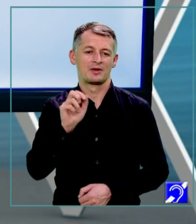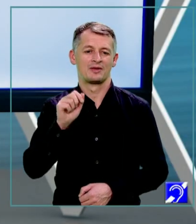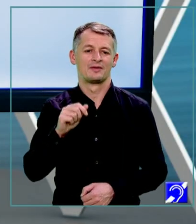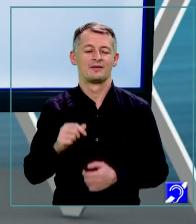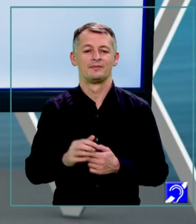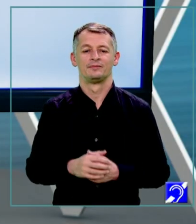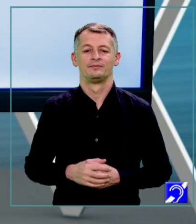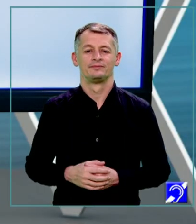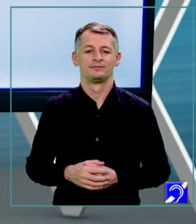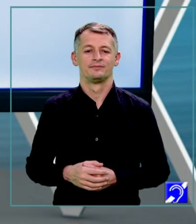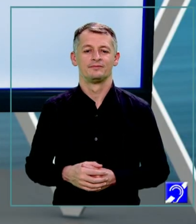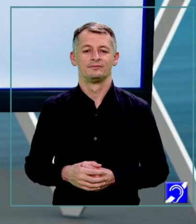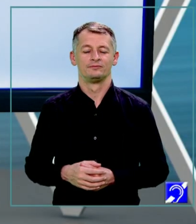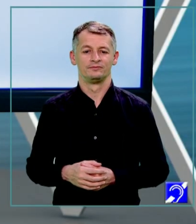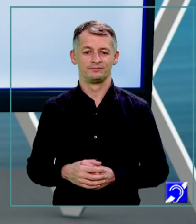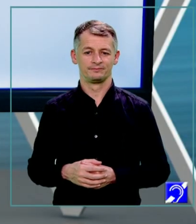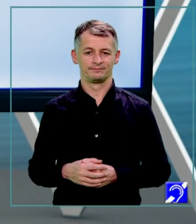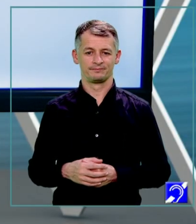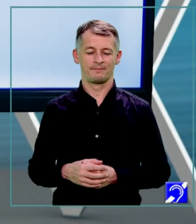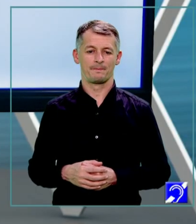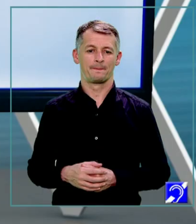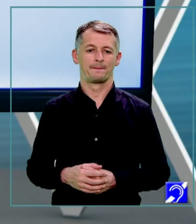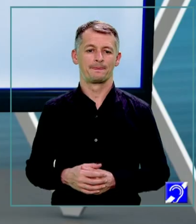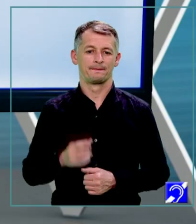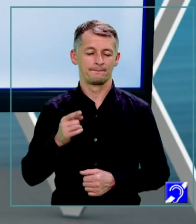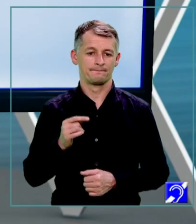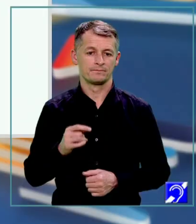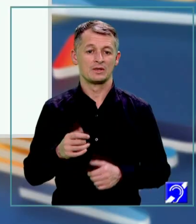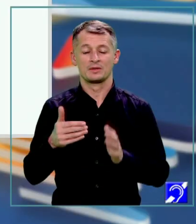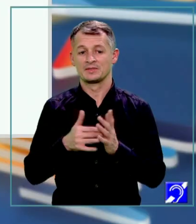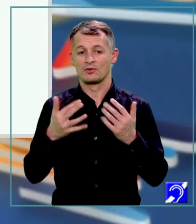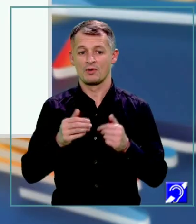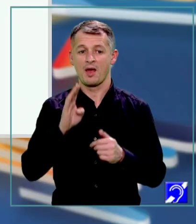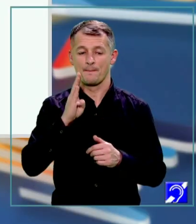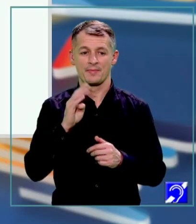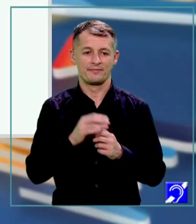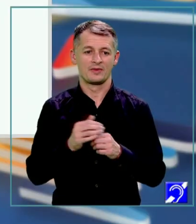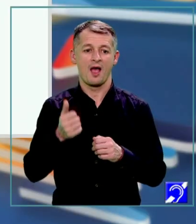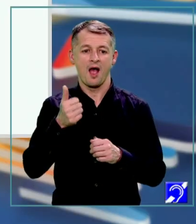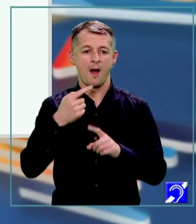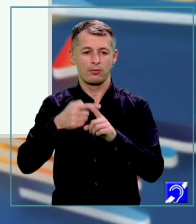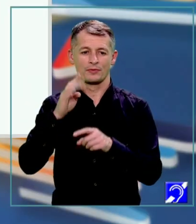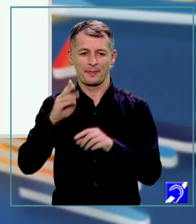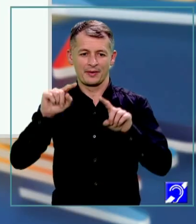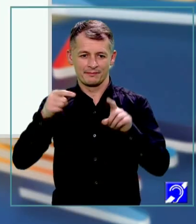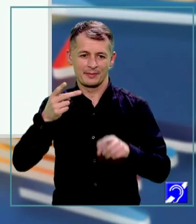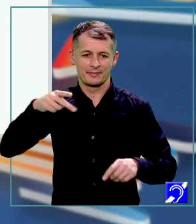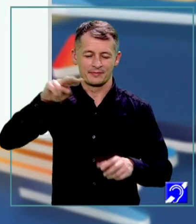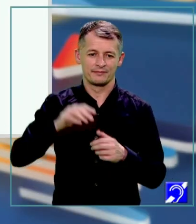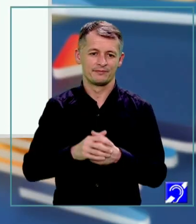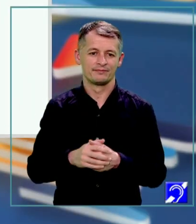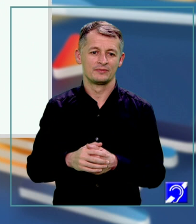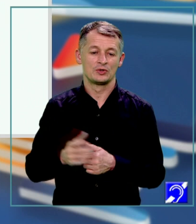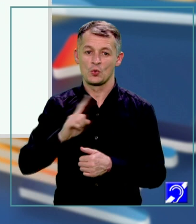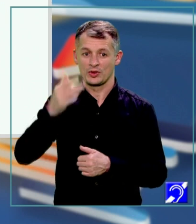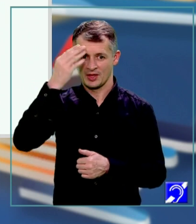A plus B la pătrat. E adevărat, este un număr mai mare. Dar să nu uităm că acesta este numărul A din